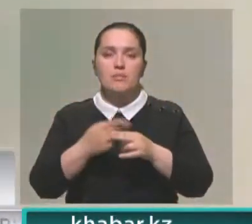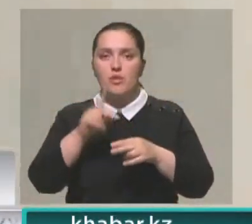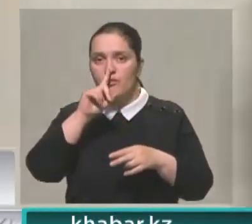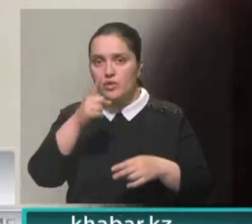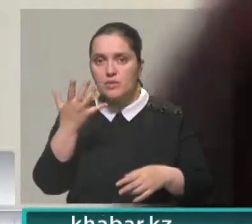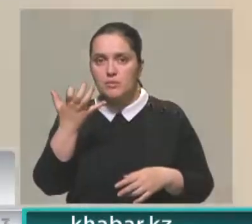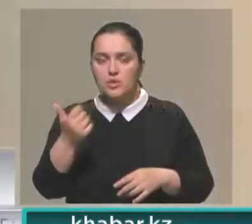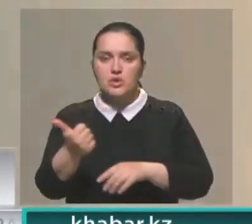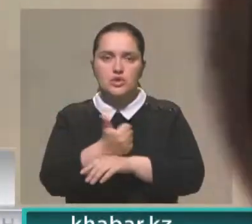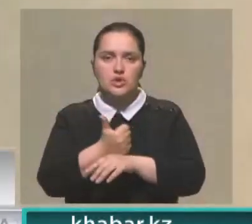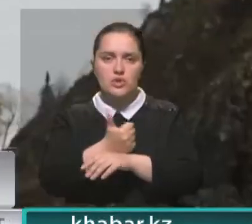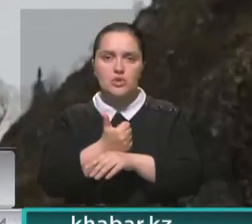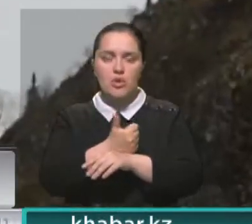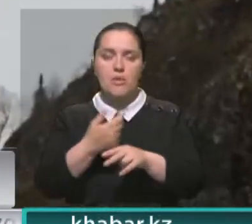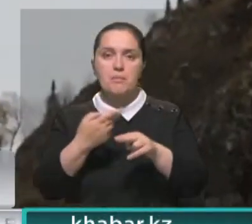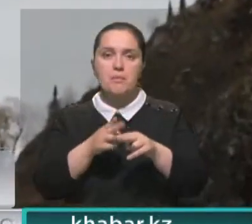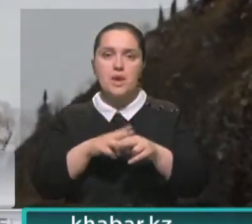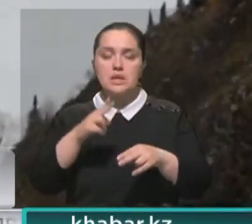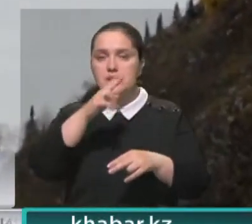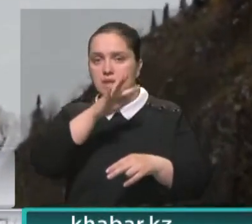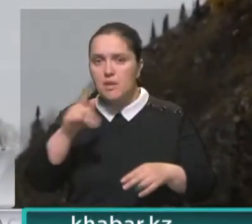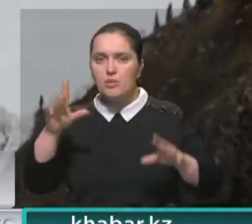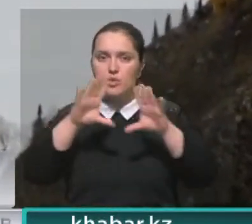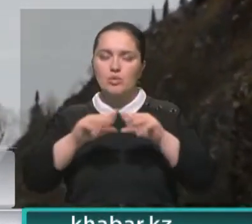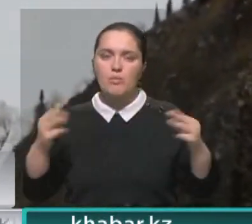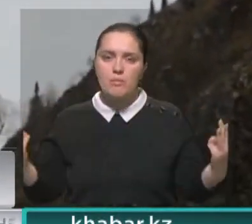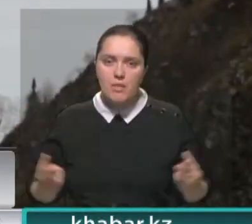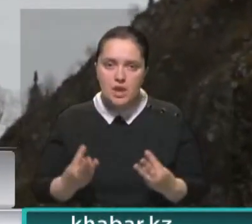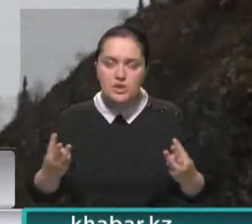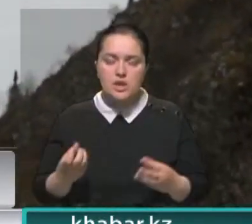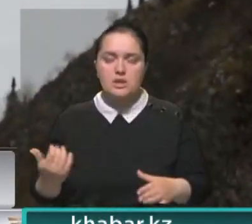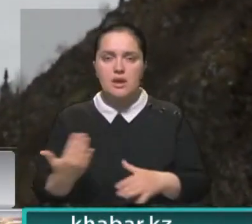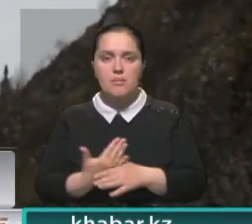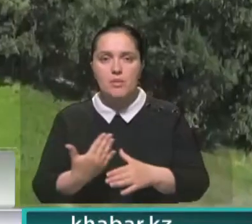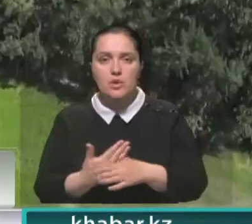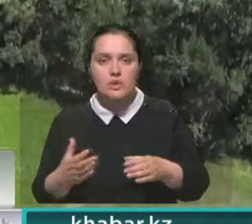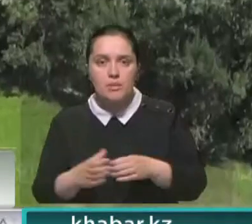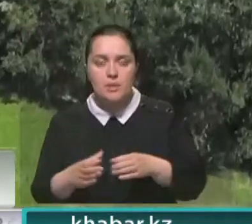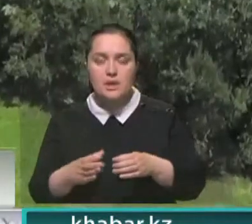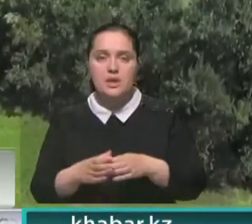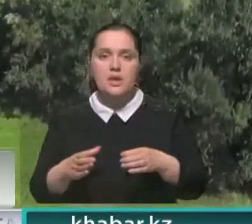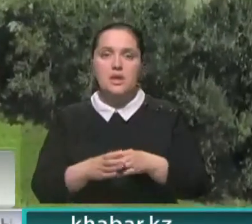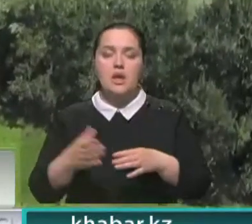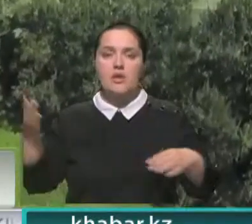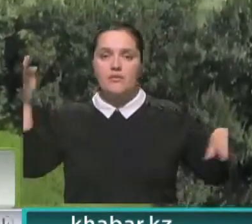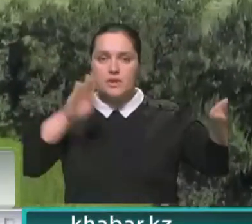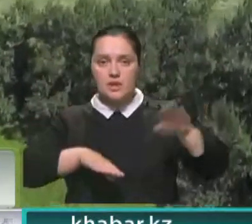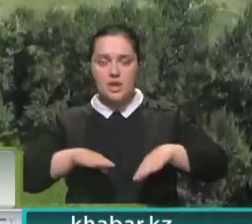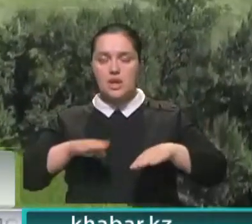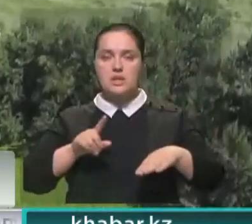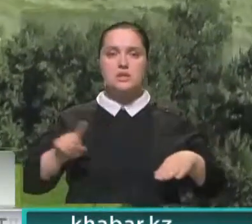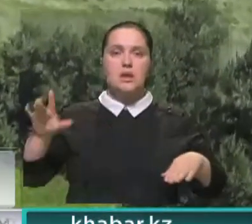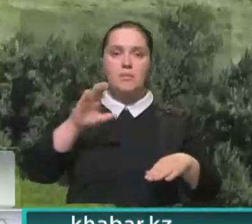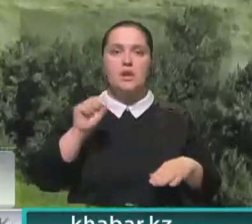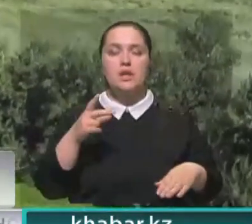часов налета. Воздушные челноки с неба тушат пожары, идут на подмогу подразделениям санавиации. В горах западного Алтая